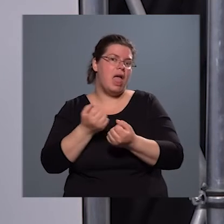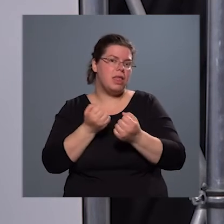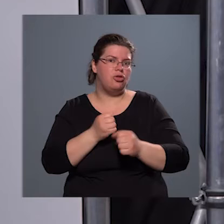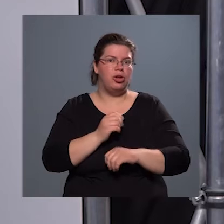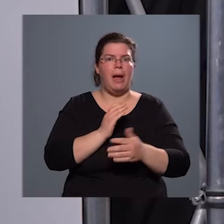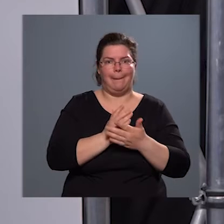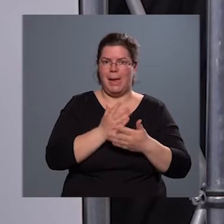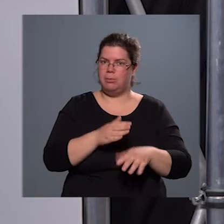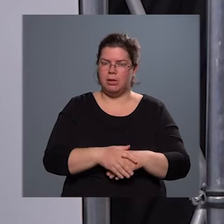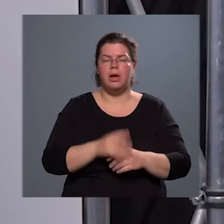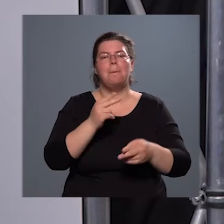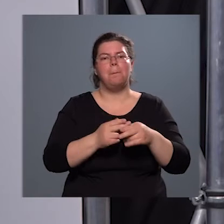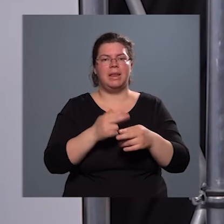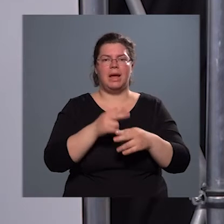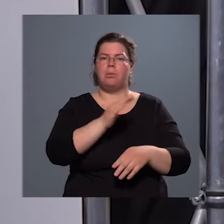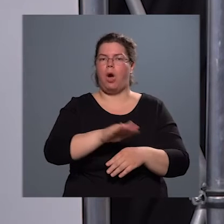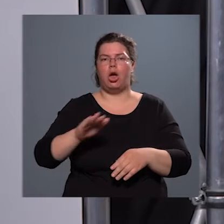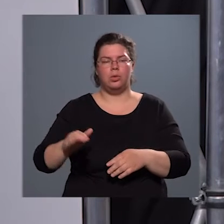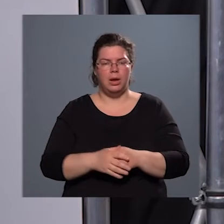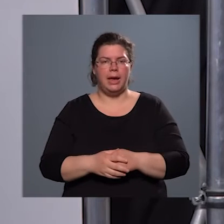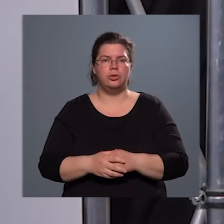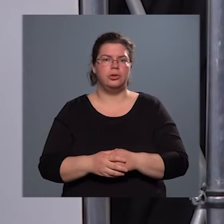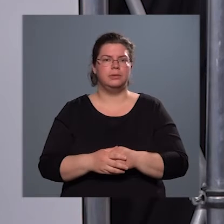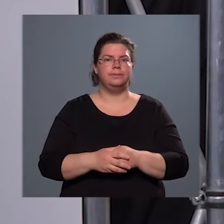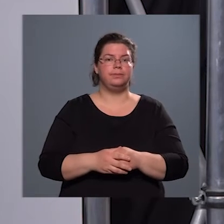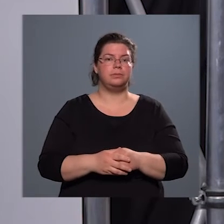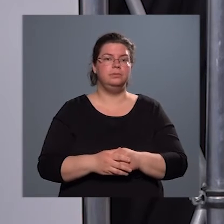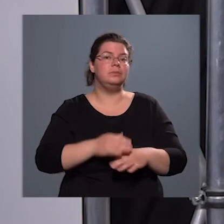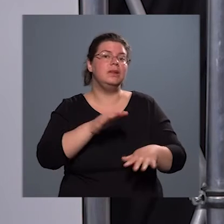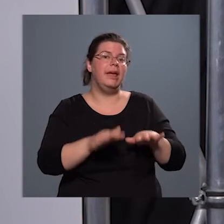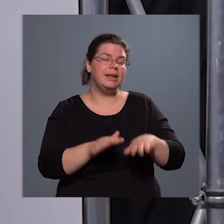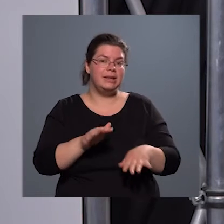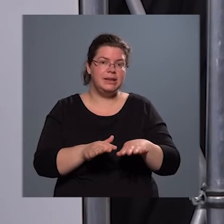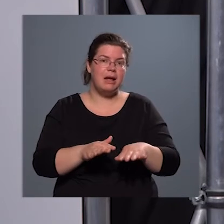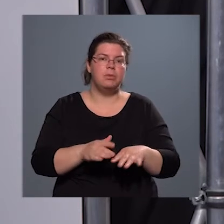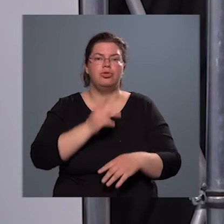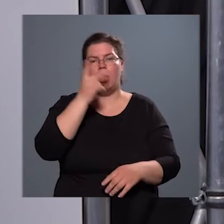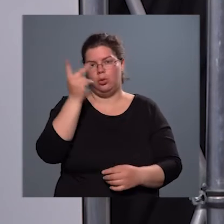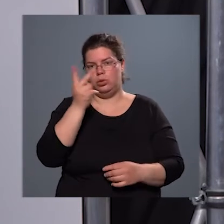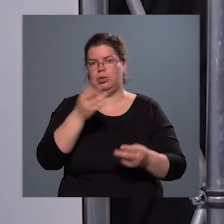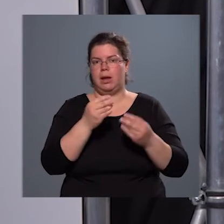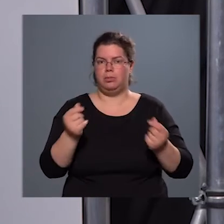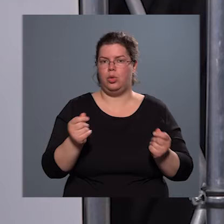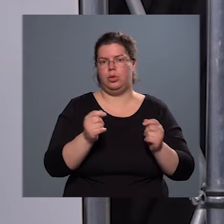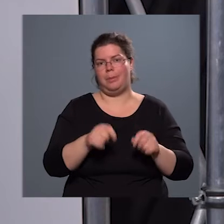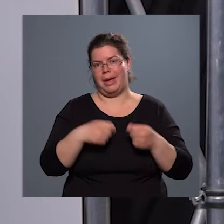a betegeknek a parkolás az kényelmesen, kulturált módon